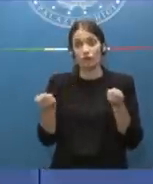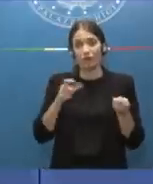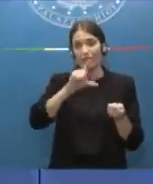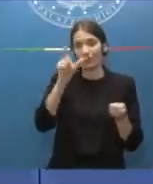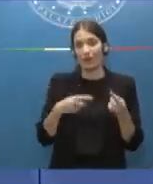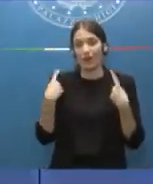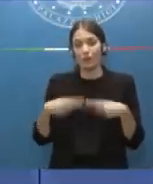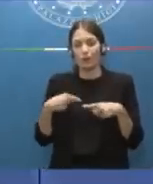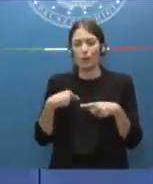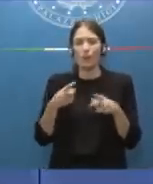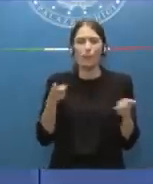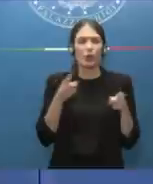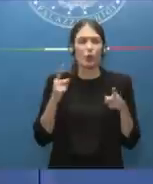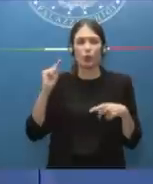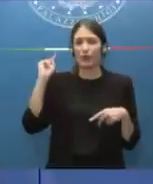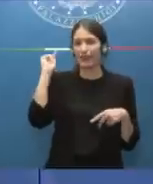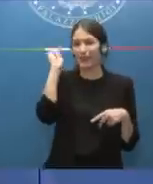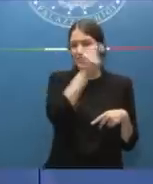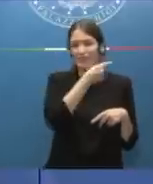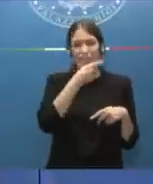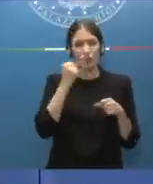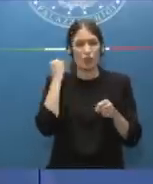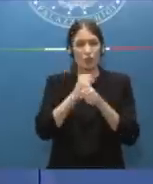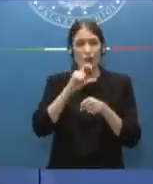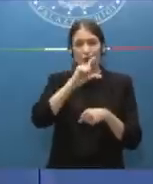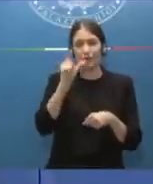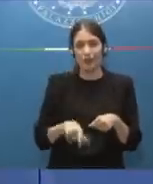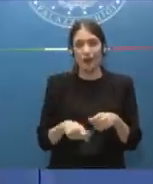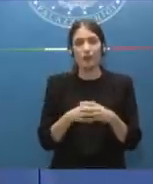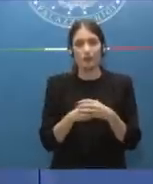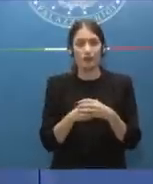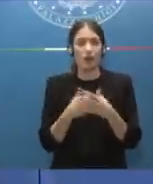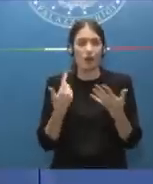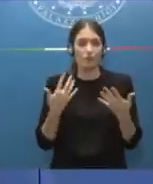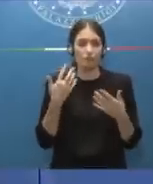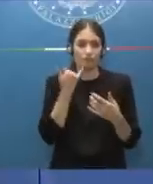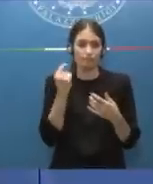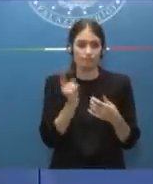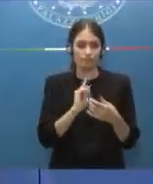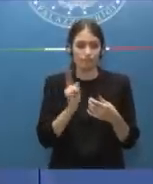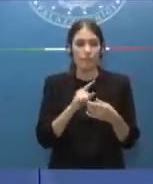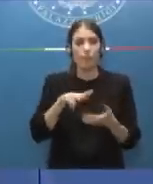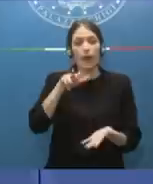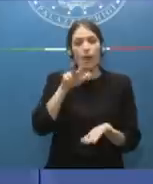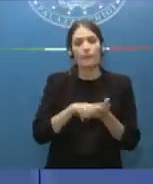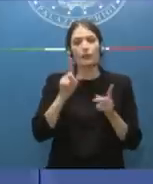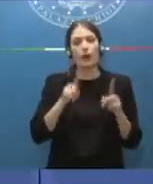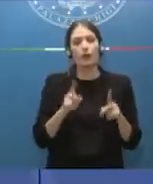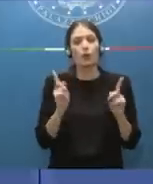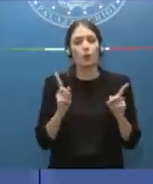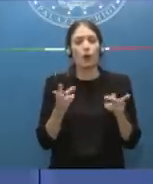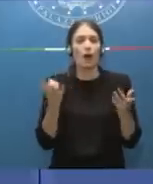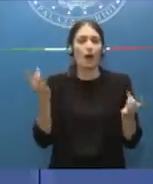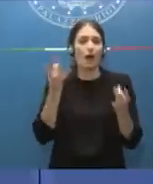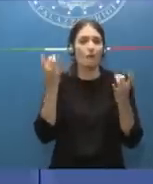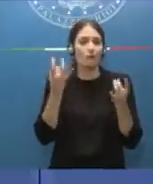difficile della storia d'Italia, in qualche maniera porti inevitabilmente a mettere anche quelli che possono essere delle volte,